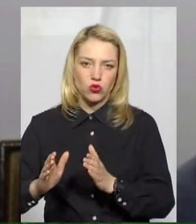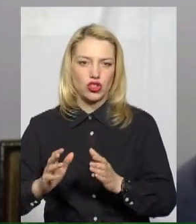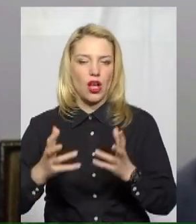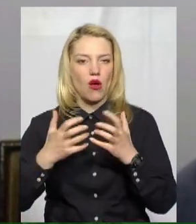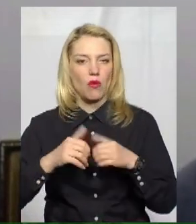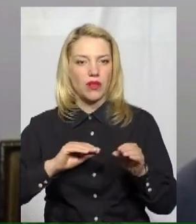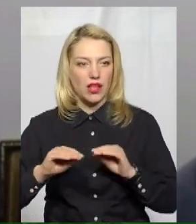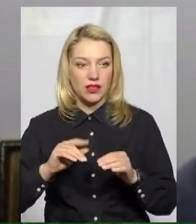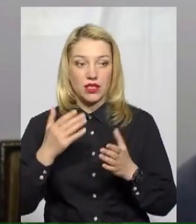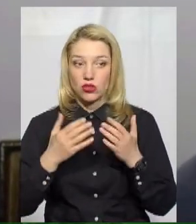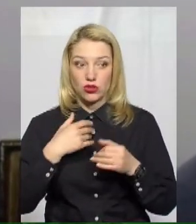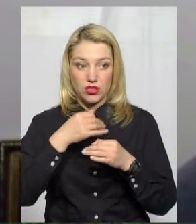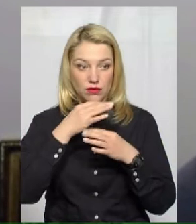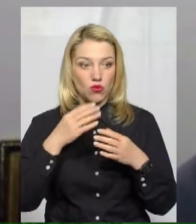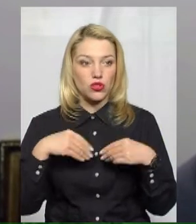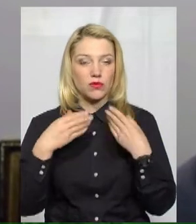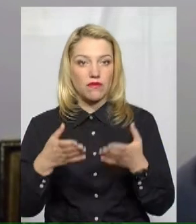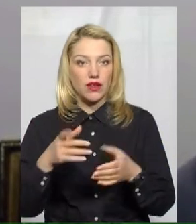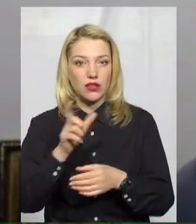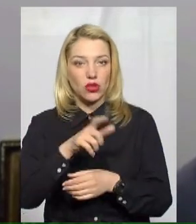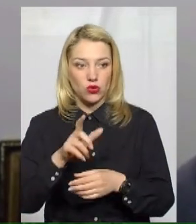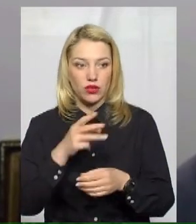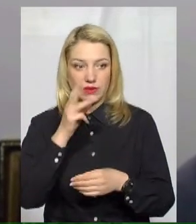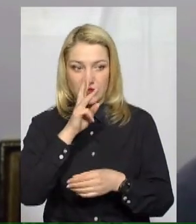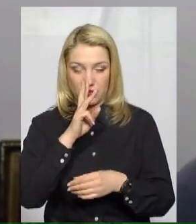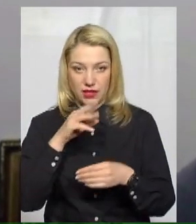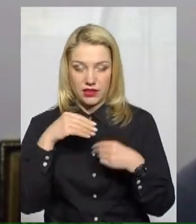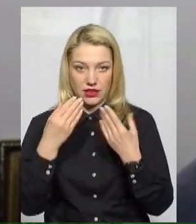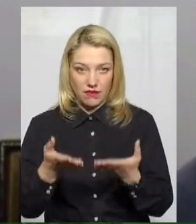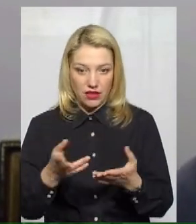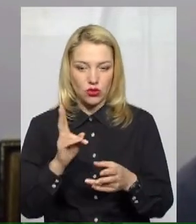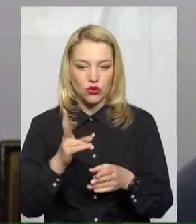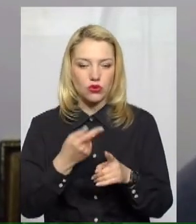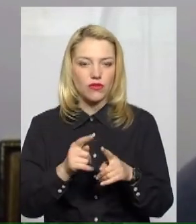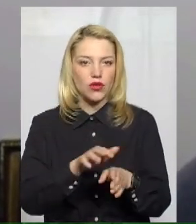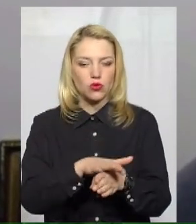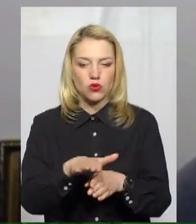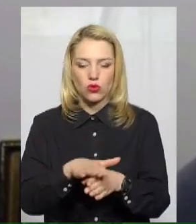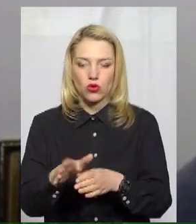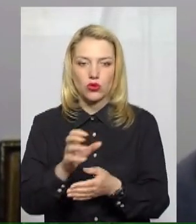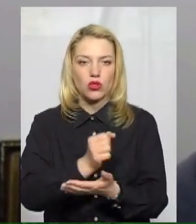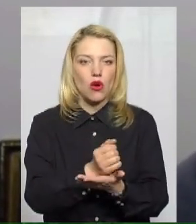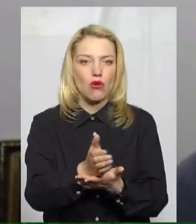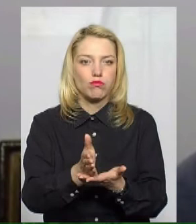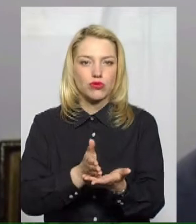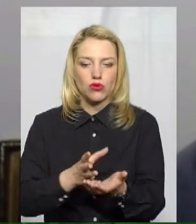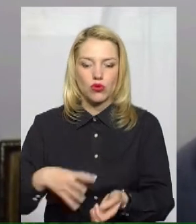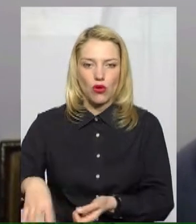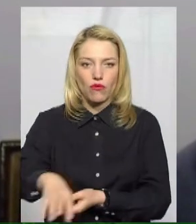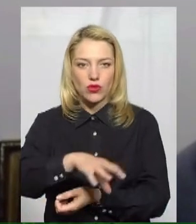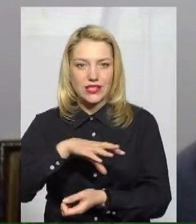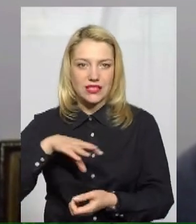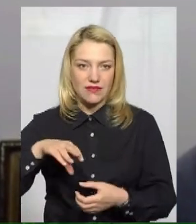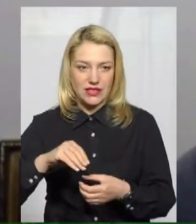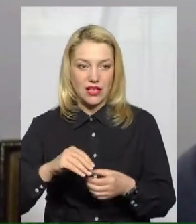давати заробітну плату, які це все виконують, це все обслуговують, то про який